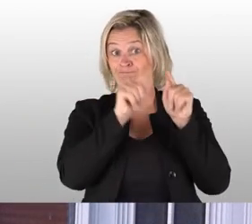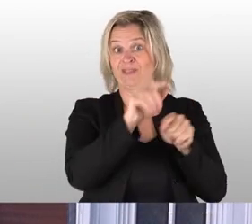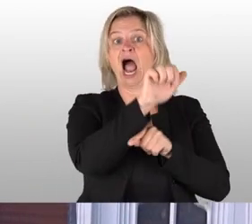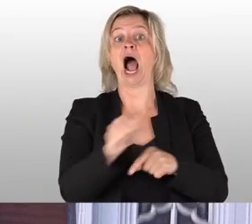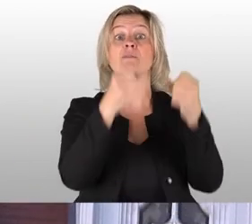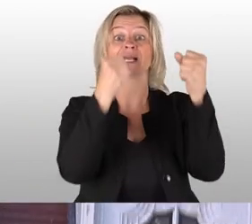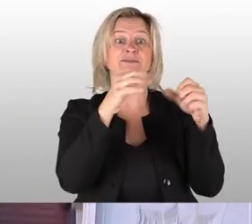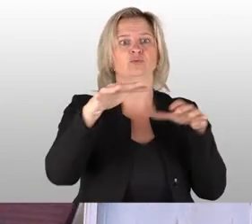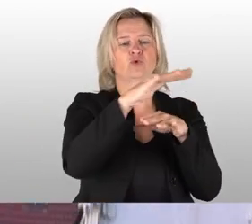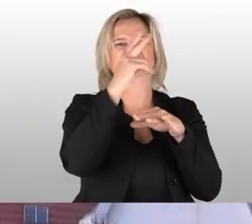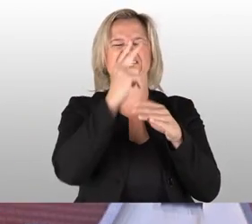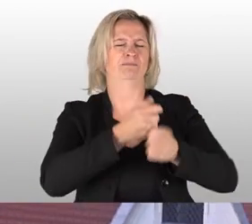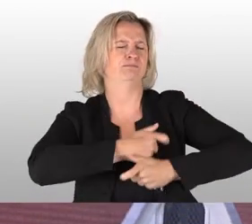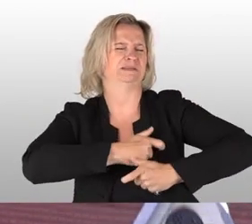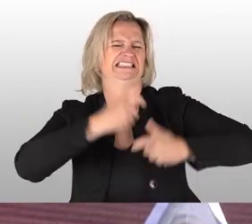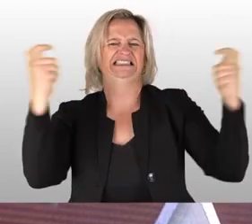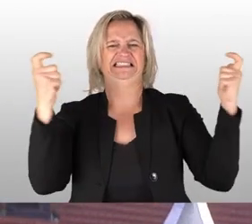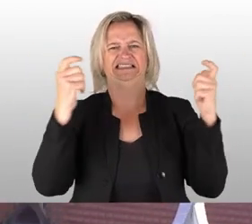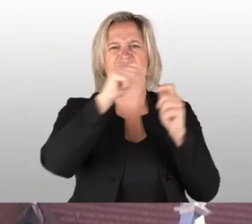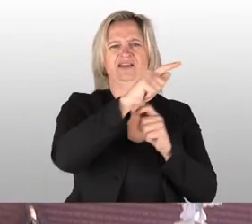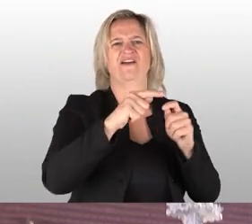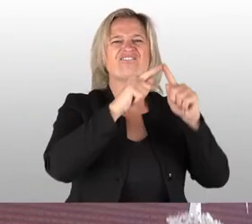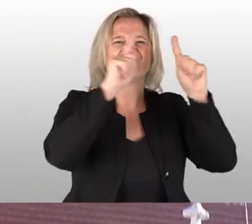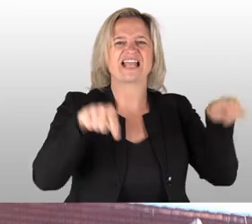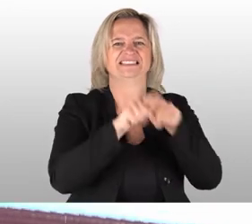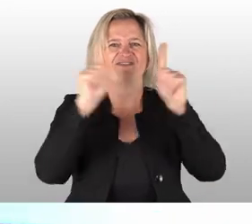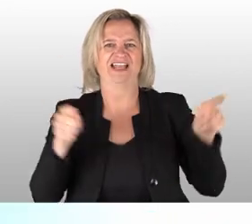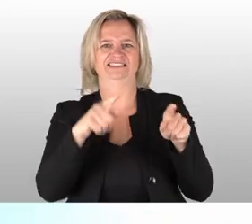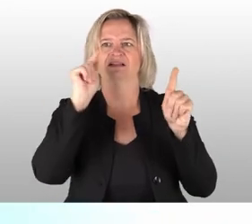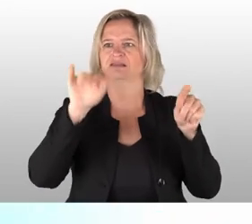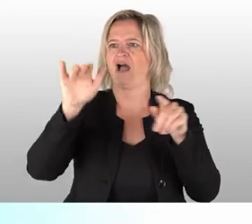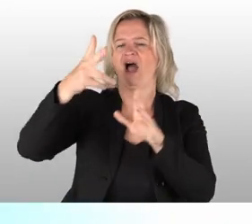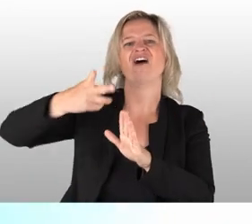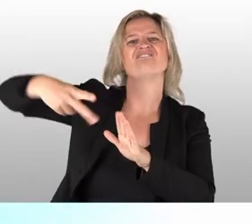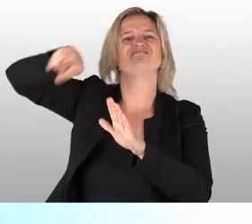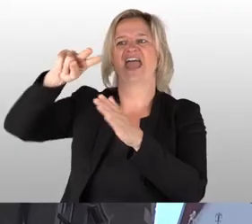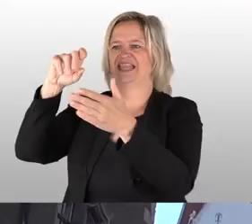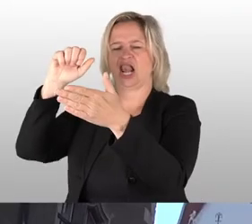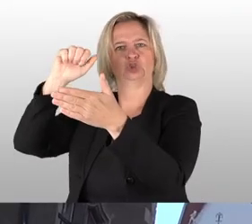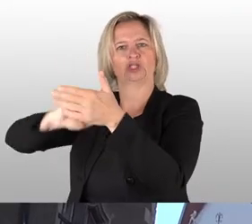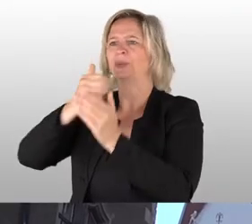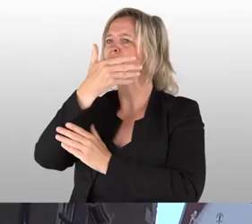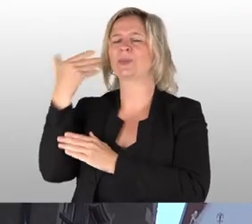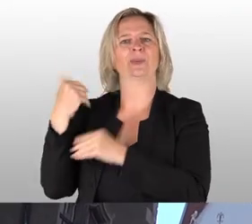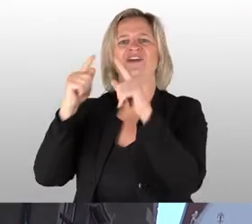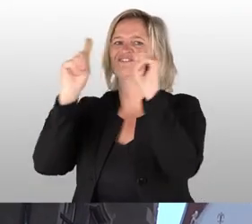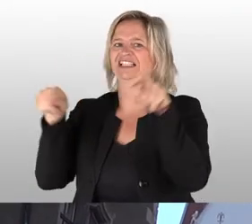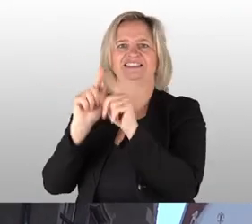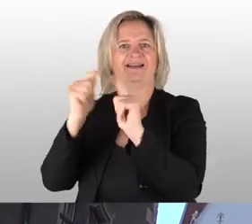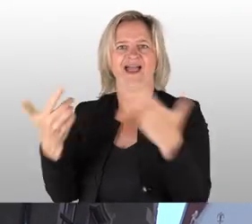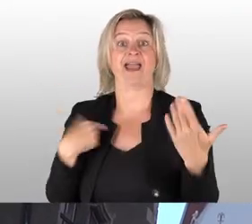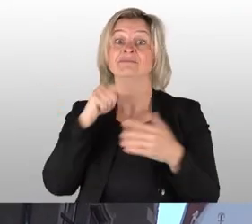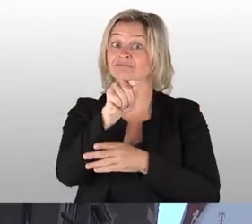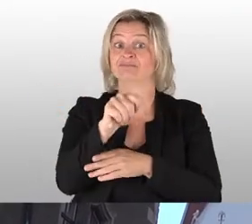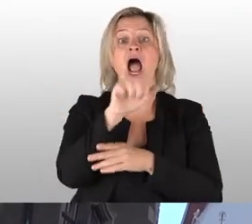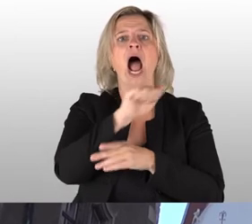Fassade riesengroße Fenster. Dann auf der rechten Seite sogar einen Wendelstein, der nicht mal Fenster drin hatte ursprünglich. Die Albrechtsburg